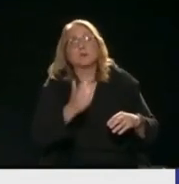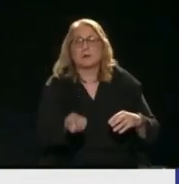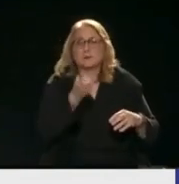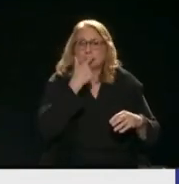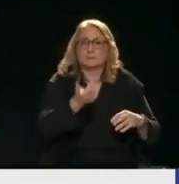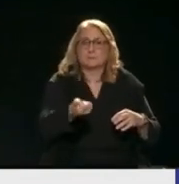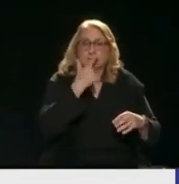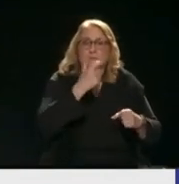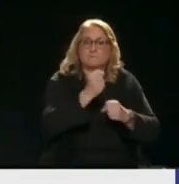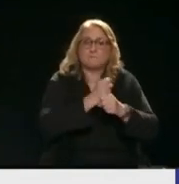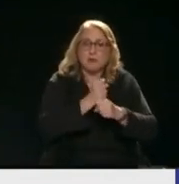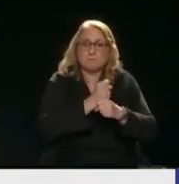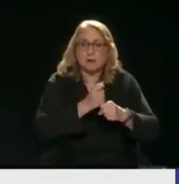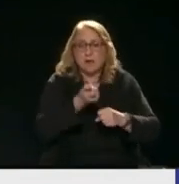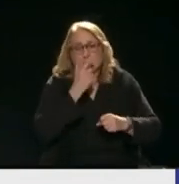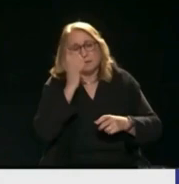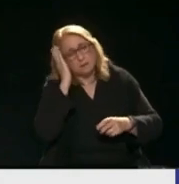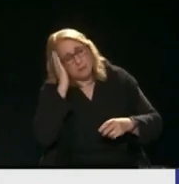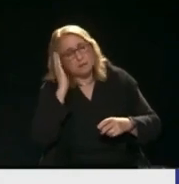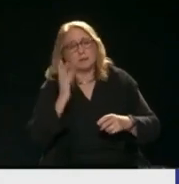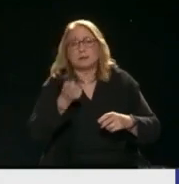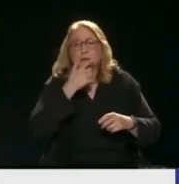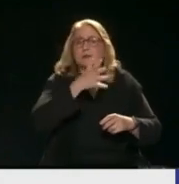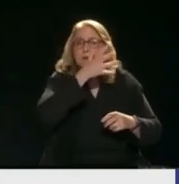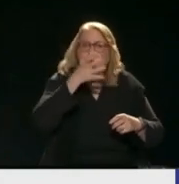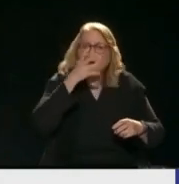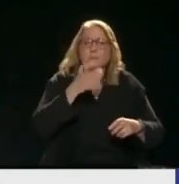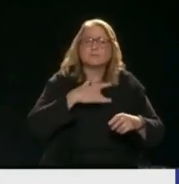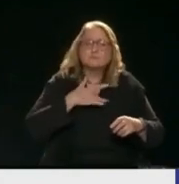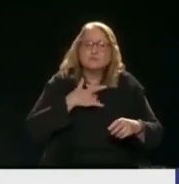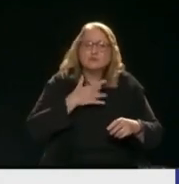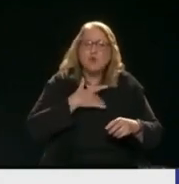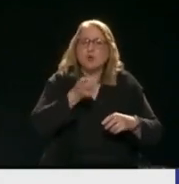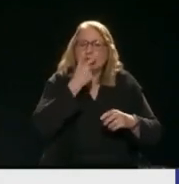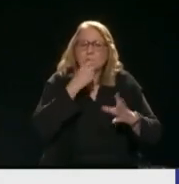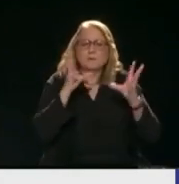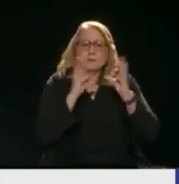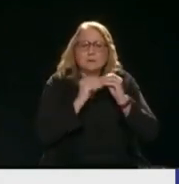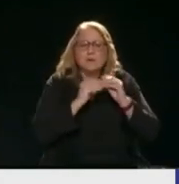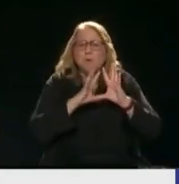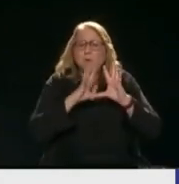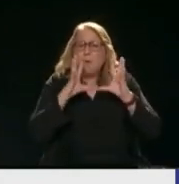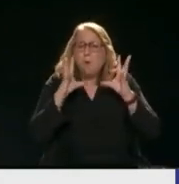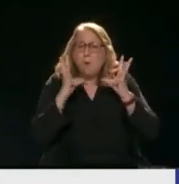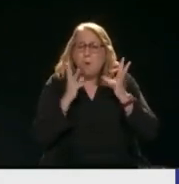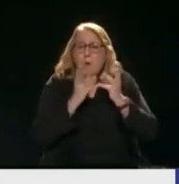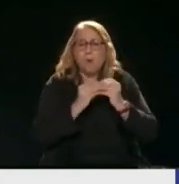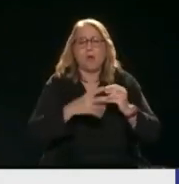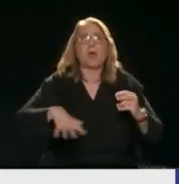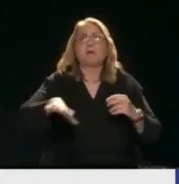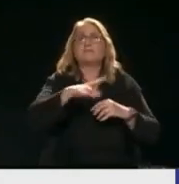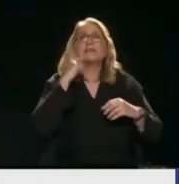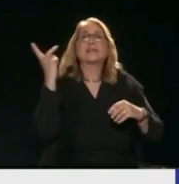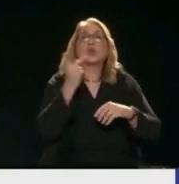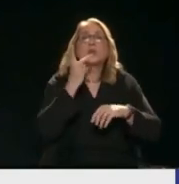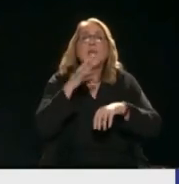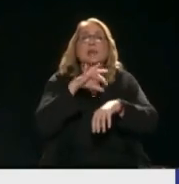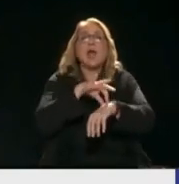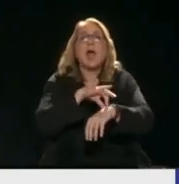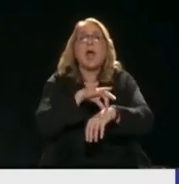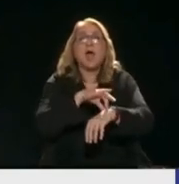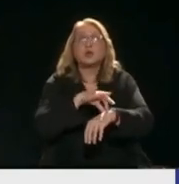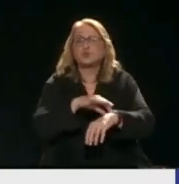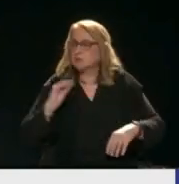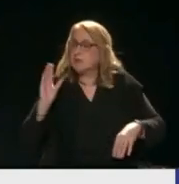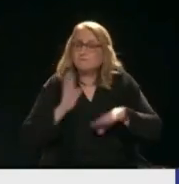ή ψυχοφάρμακα ή ναρκωτικά Αλλά και τα δύο είναι ναρκωτικά Άρα μιλάμε για μια αρρωστημένη κοινωνία Η οποία έχει προκληθεί Πραγματικά από